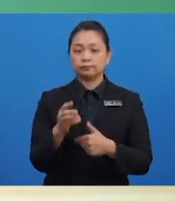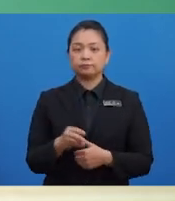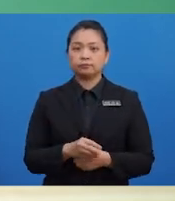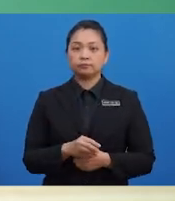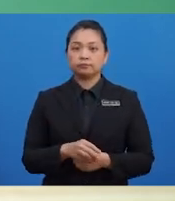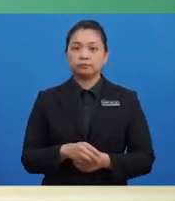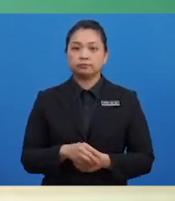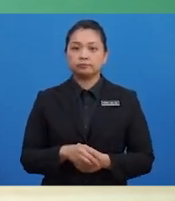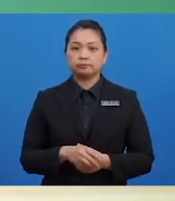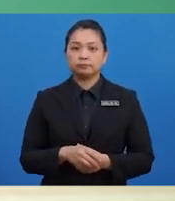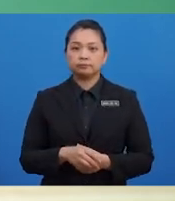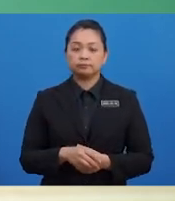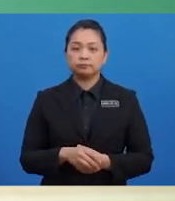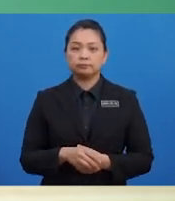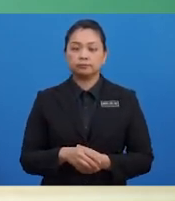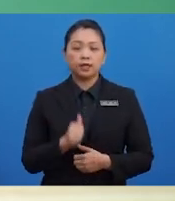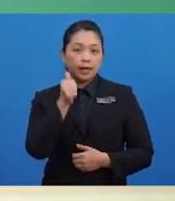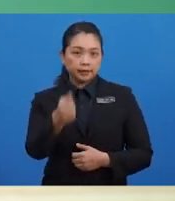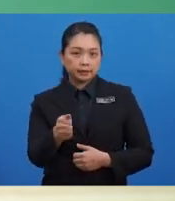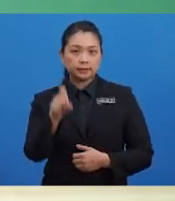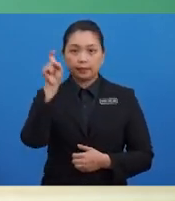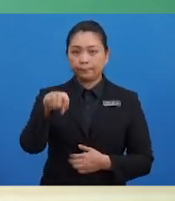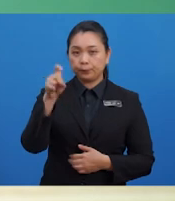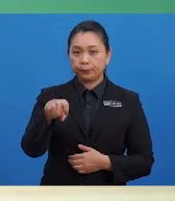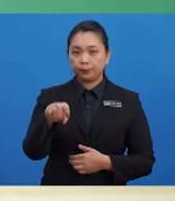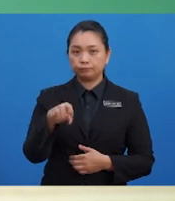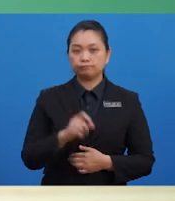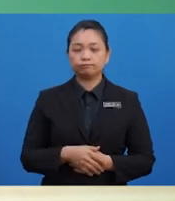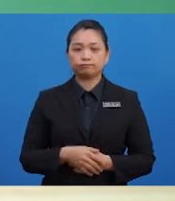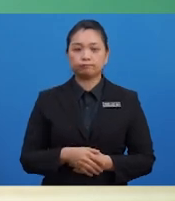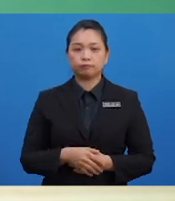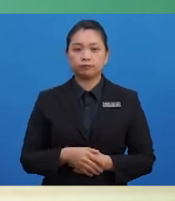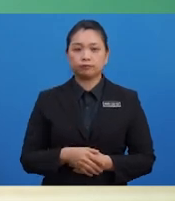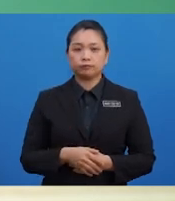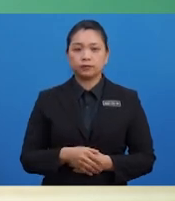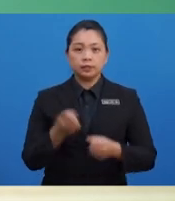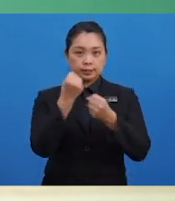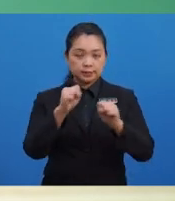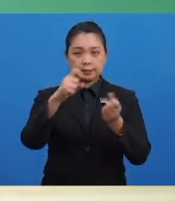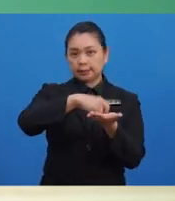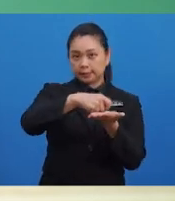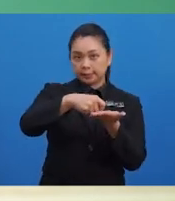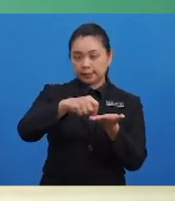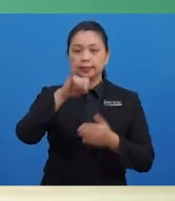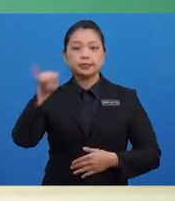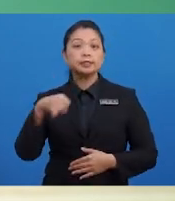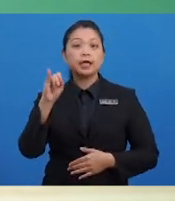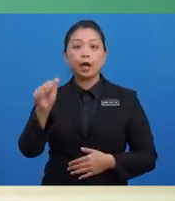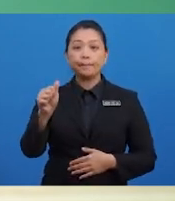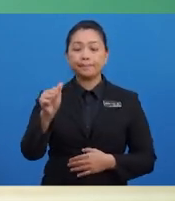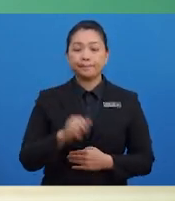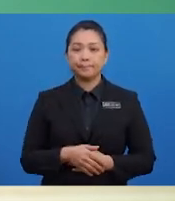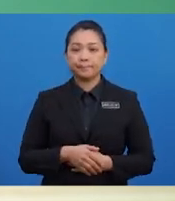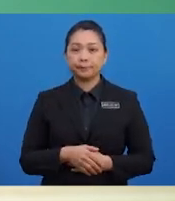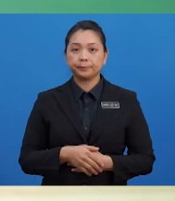Anda dikehendaki 1. Menyediakan catatan jenel am 2.